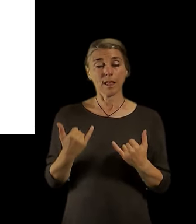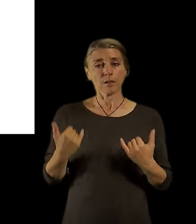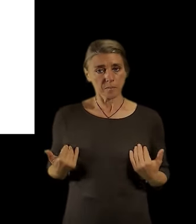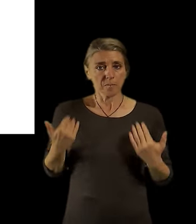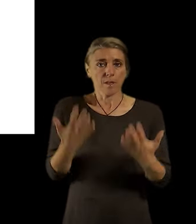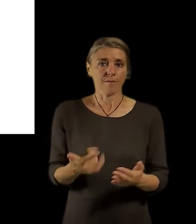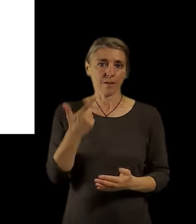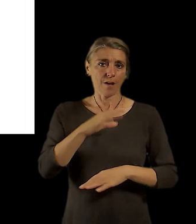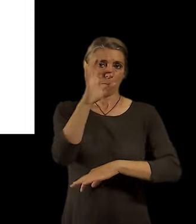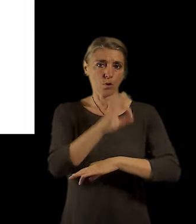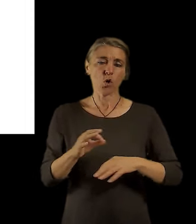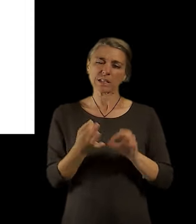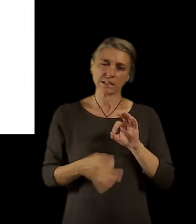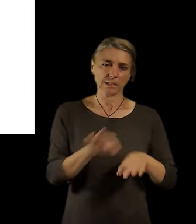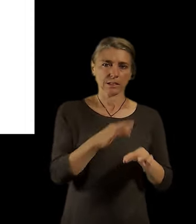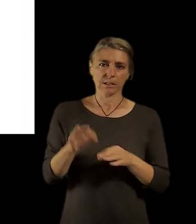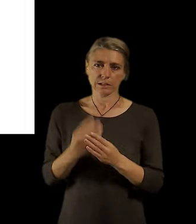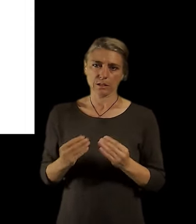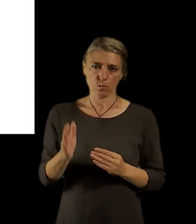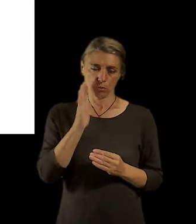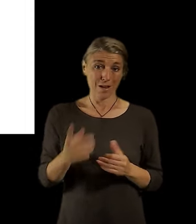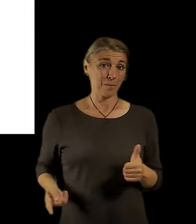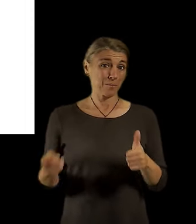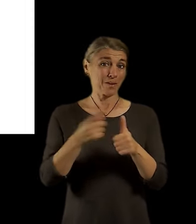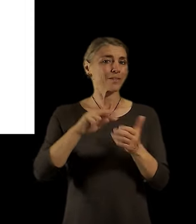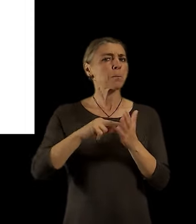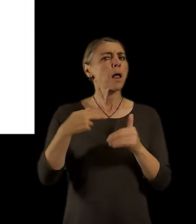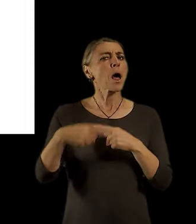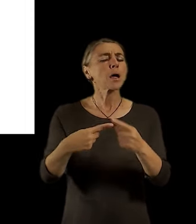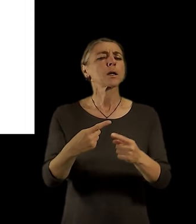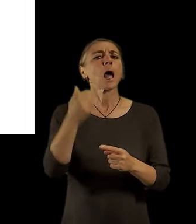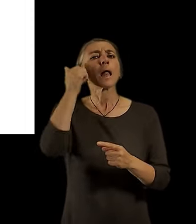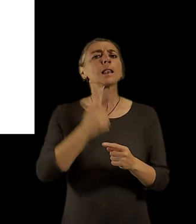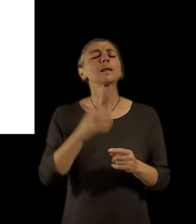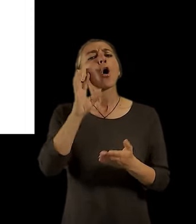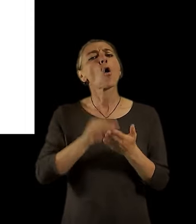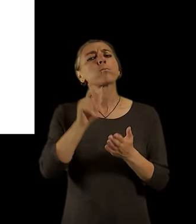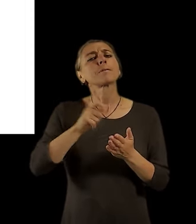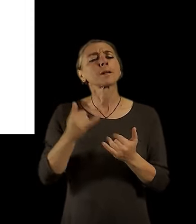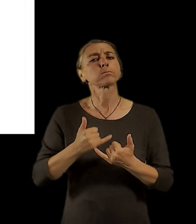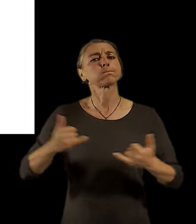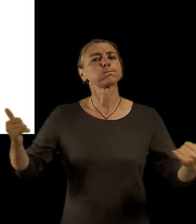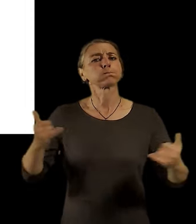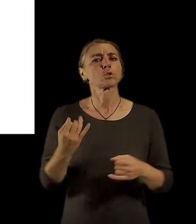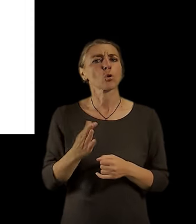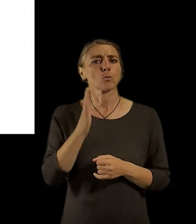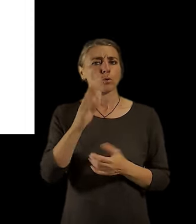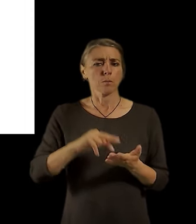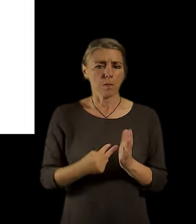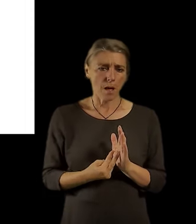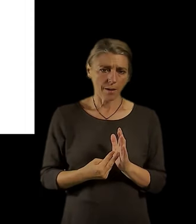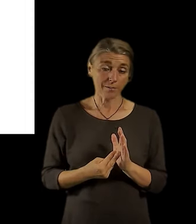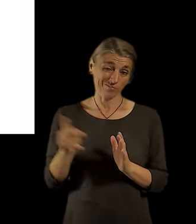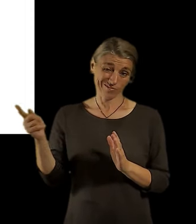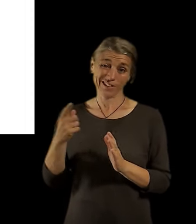něco říct. První je prognóza obyvatel a veřejné vybavenosti v Praze. Tady už je řečená zabíječka Verlib